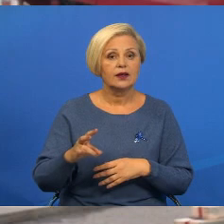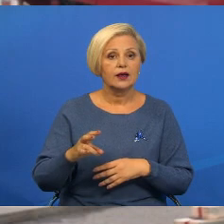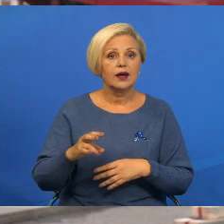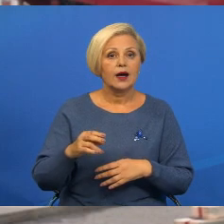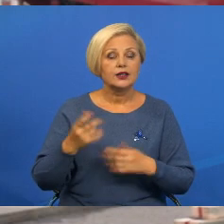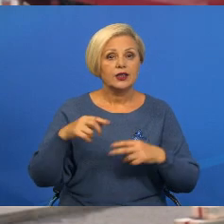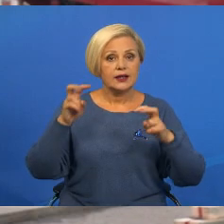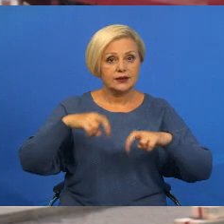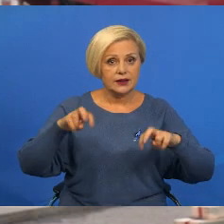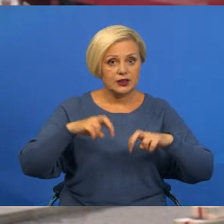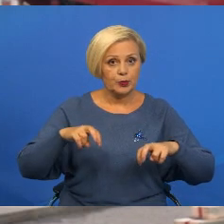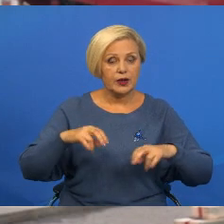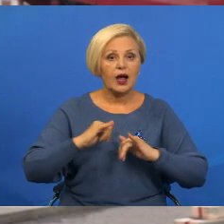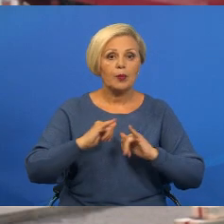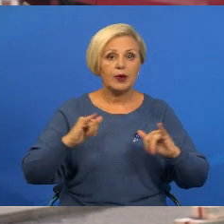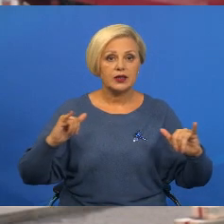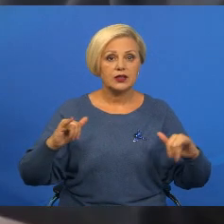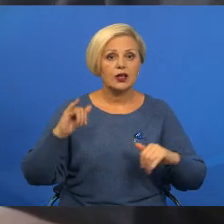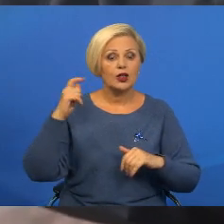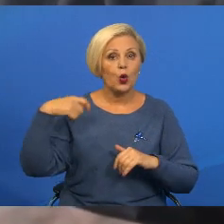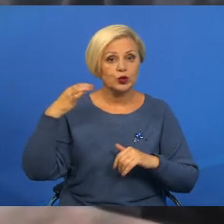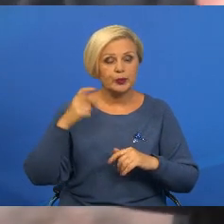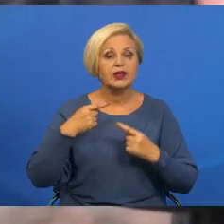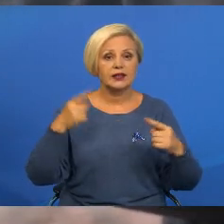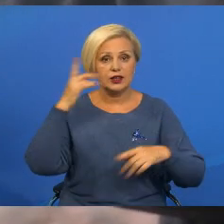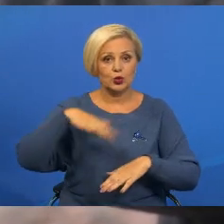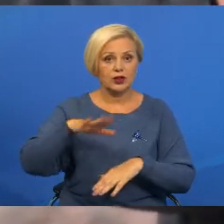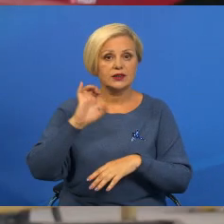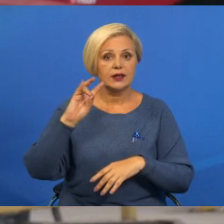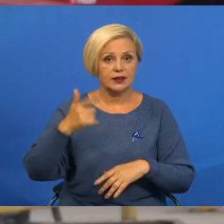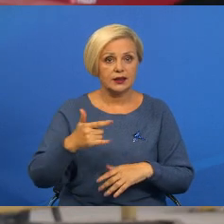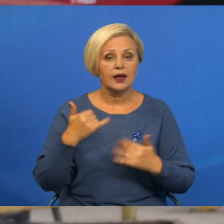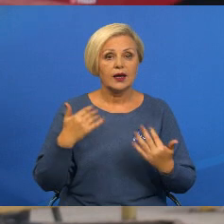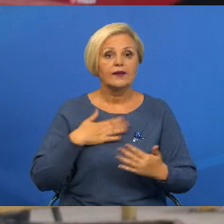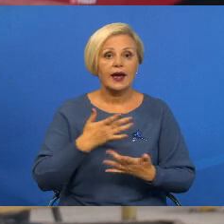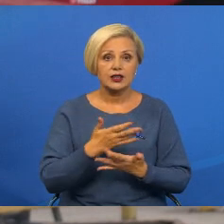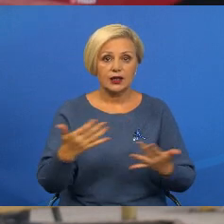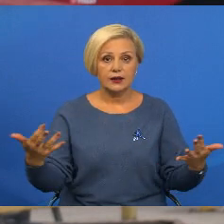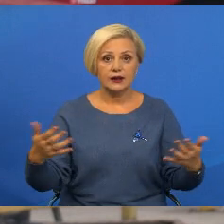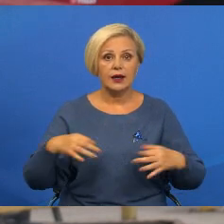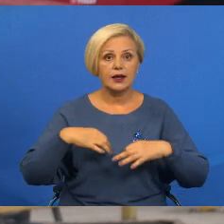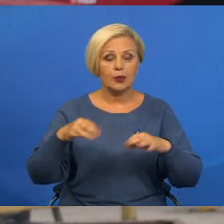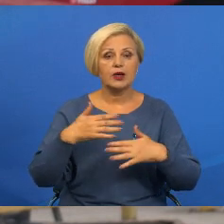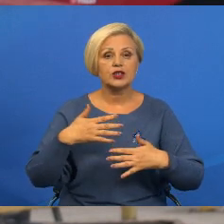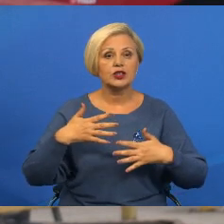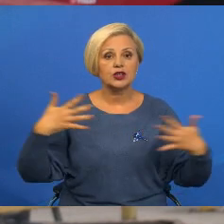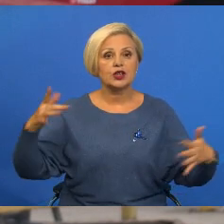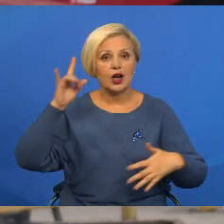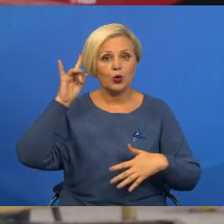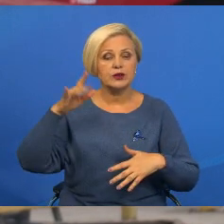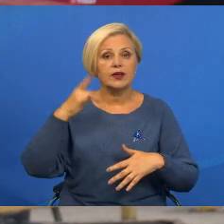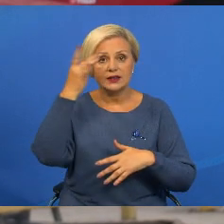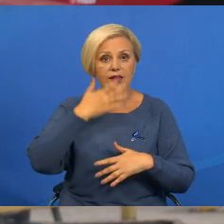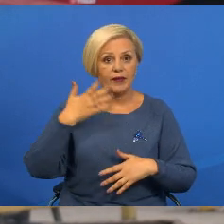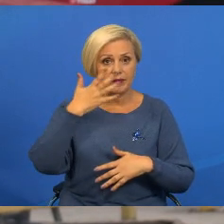Прорабатываем сейчас расширение объемов. И в Узбеке страны, и другие страны СНГ. Наша линейка машин уже широко известна в африканском